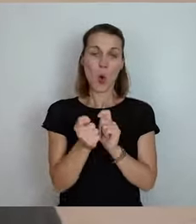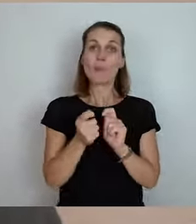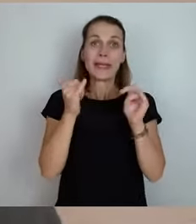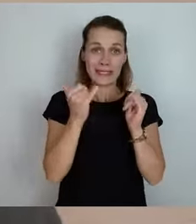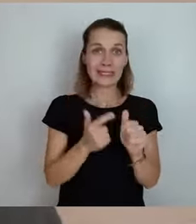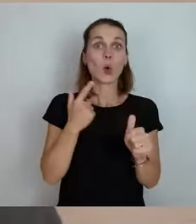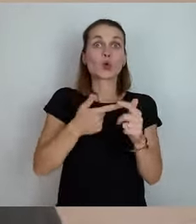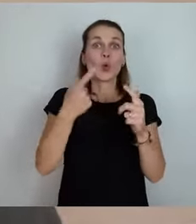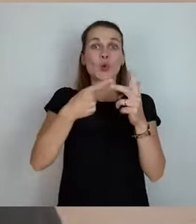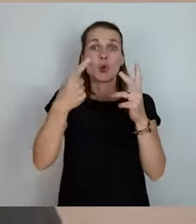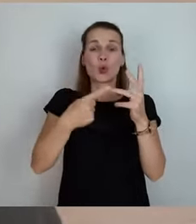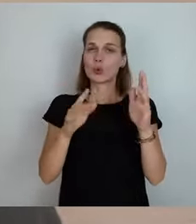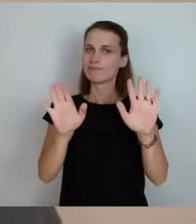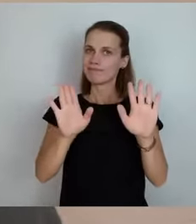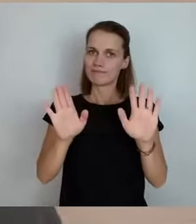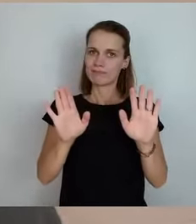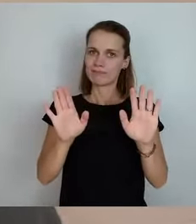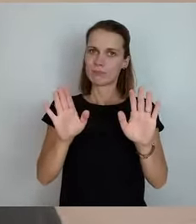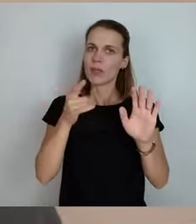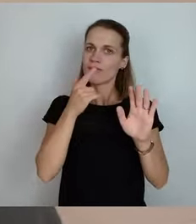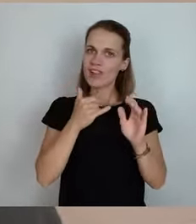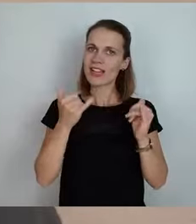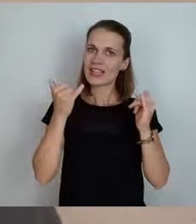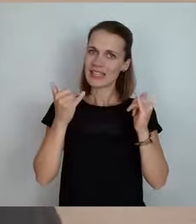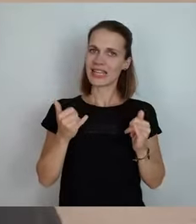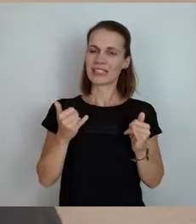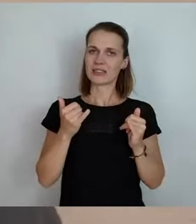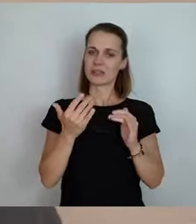und das. Oder gerade diese